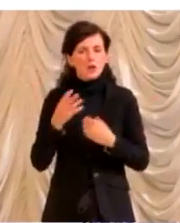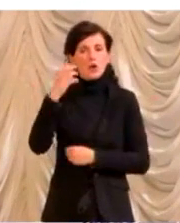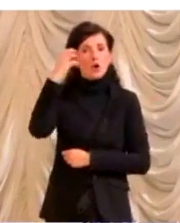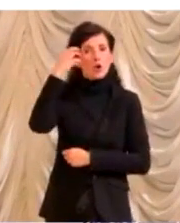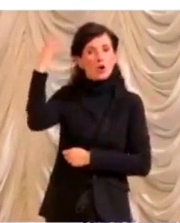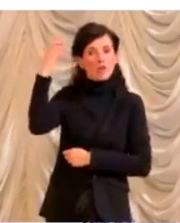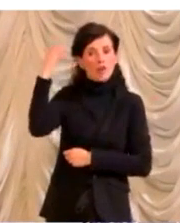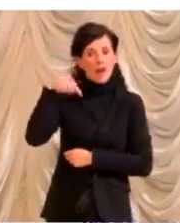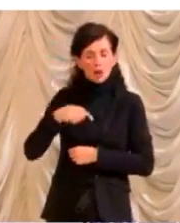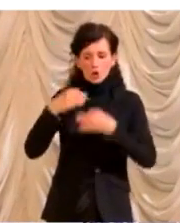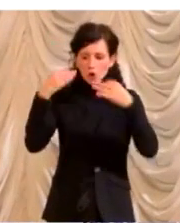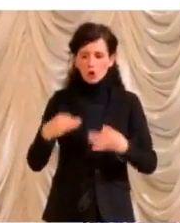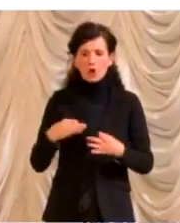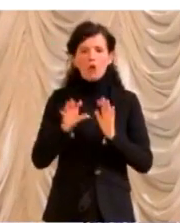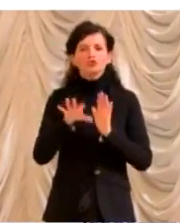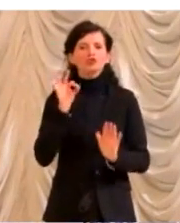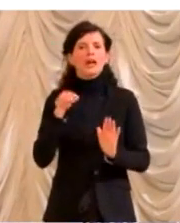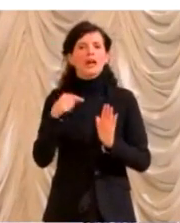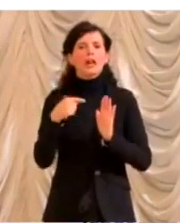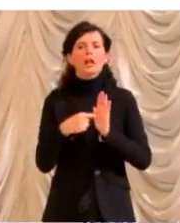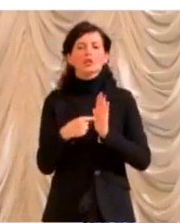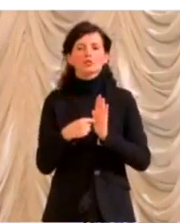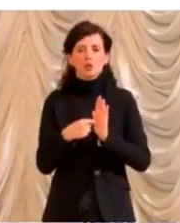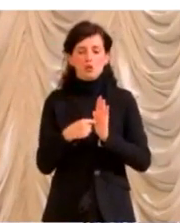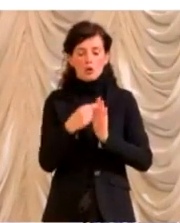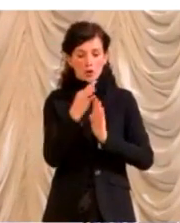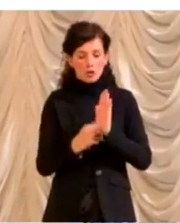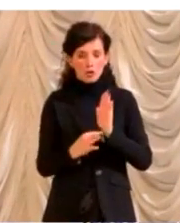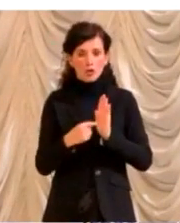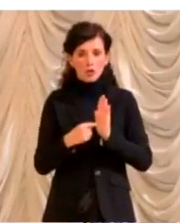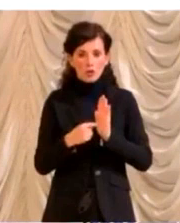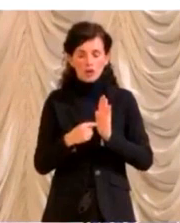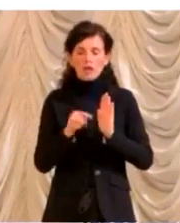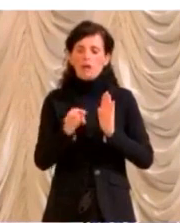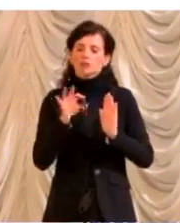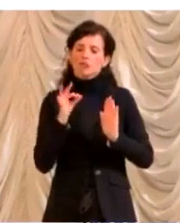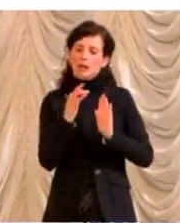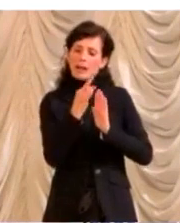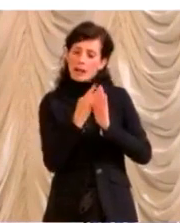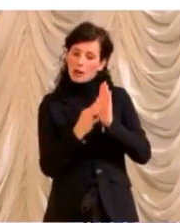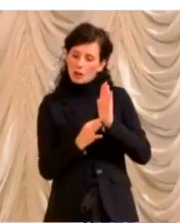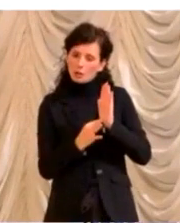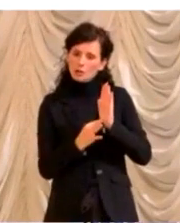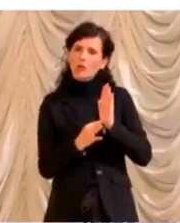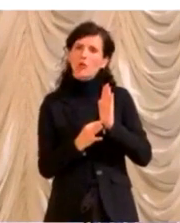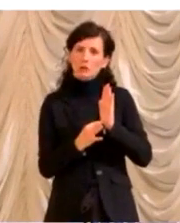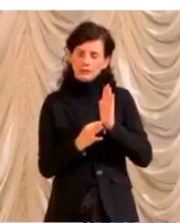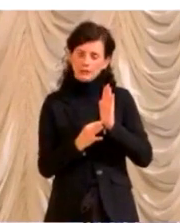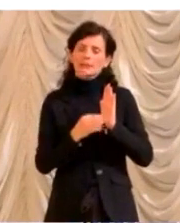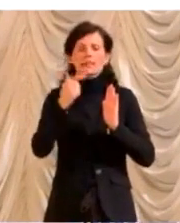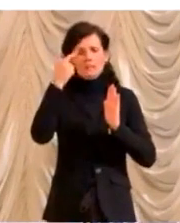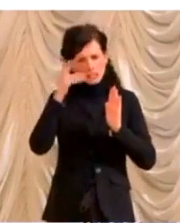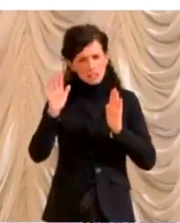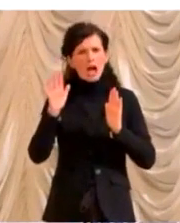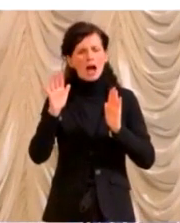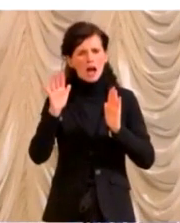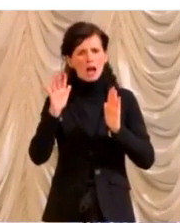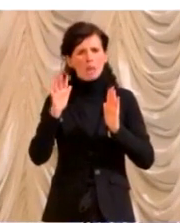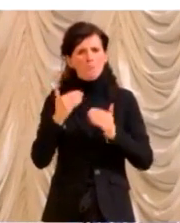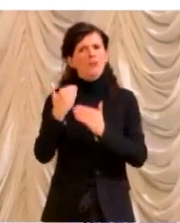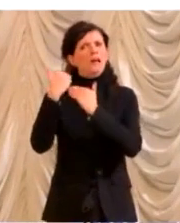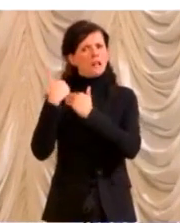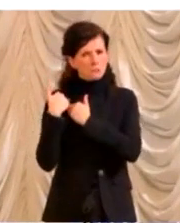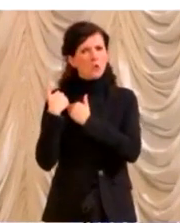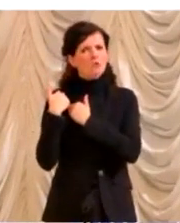quando ha adottato questa misura, l adottata con il massimo senso della